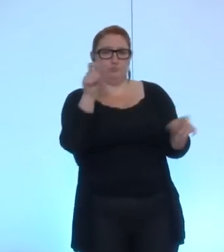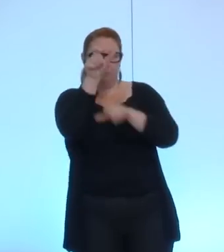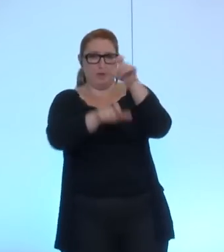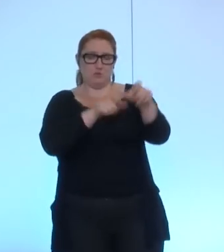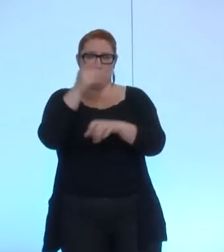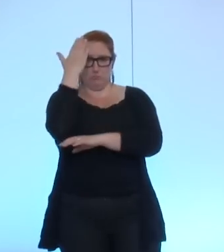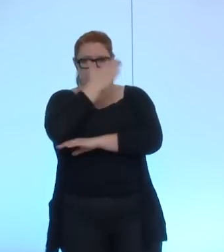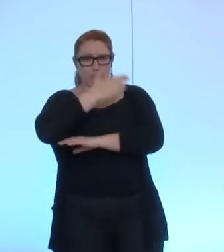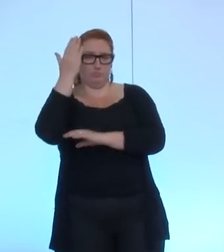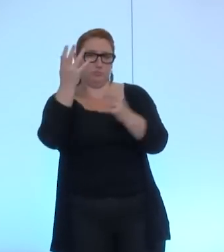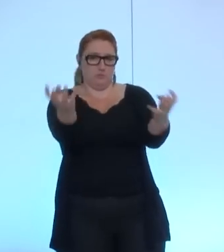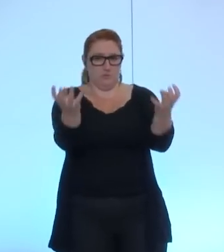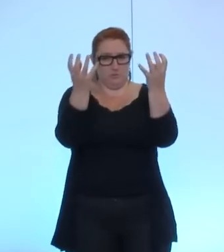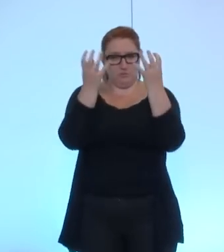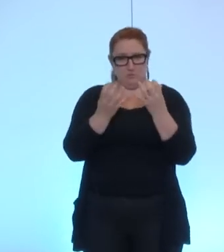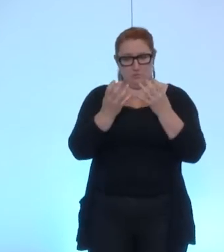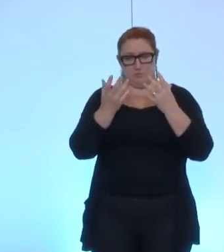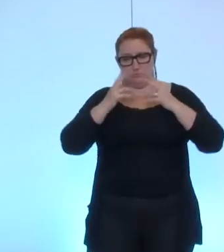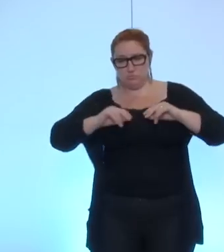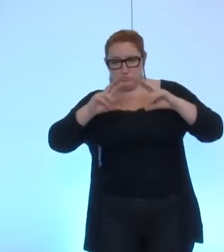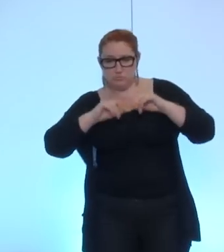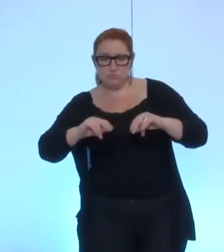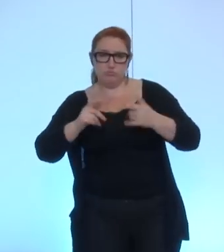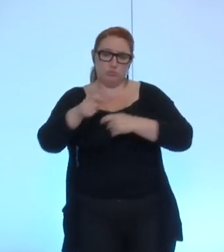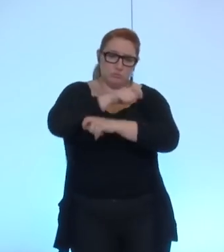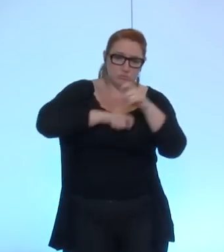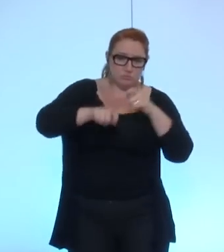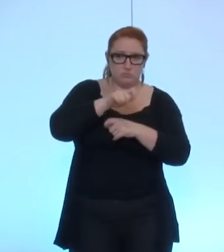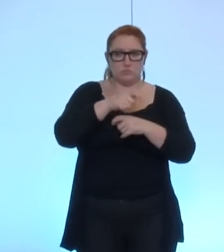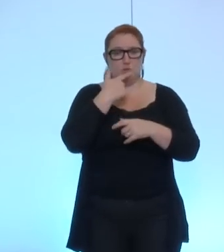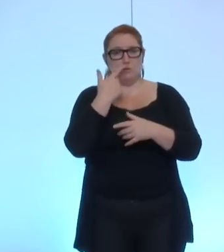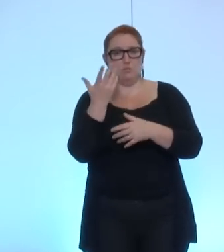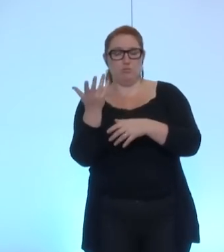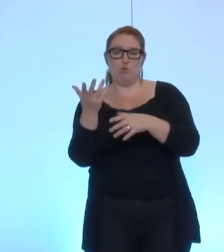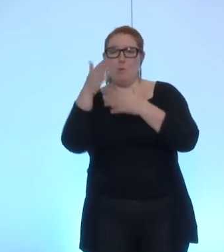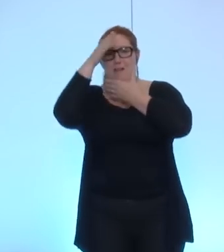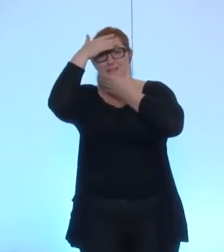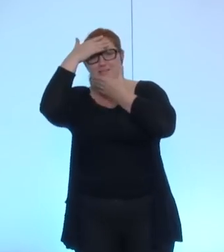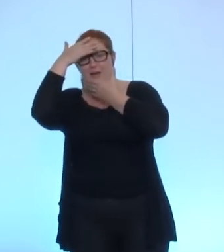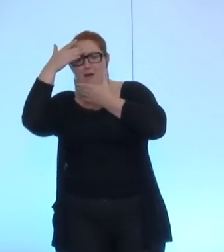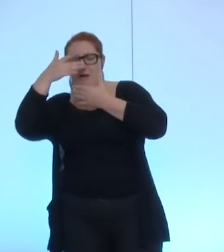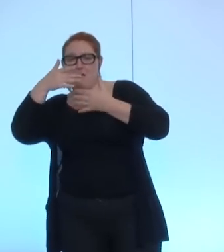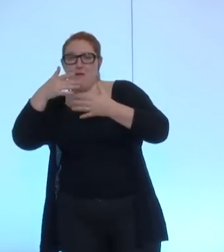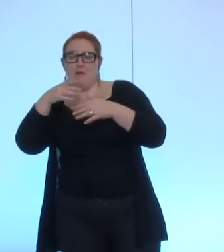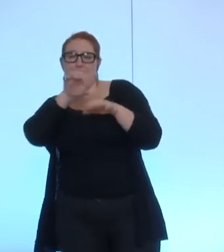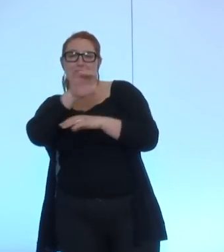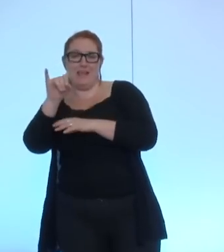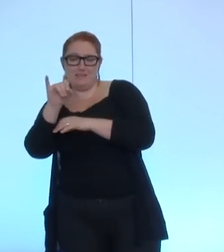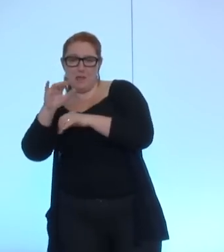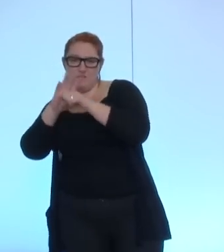que fait peser l'état islamique sur les minorités en Irak voilà pourquoi